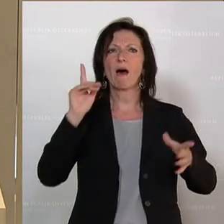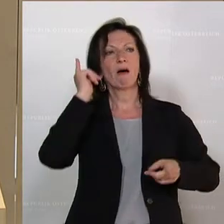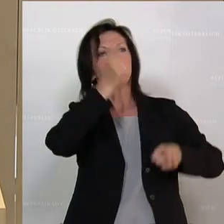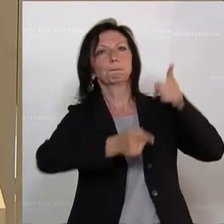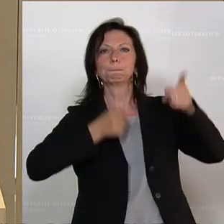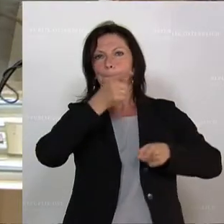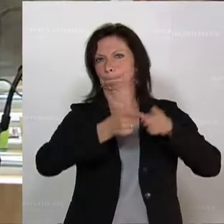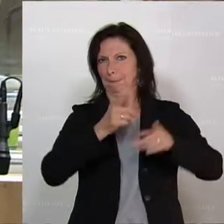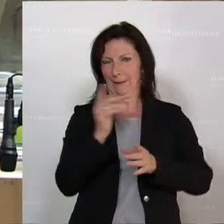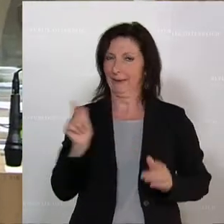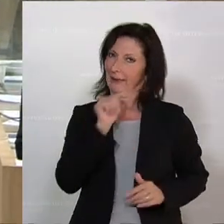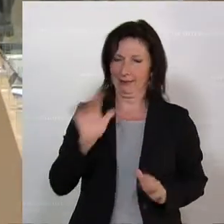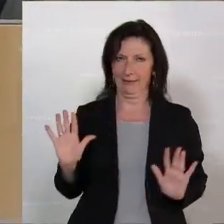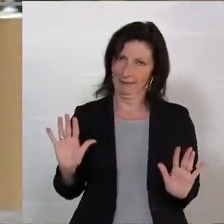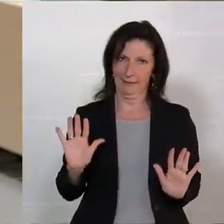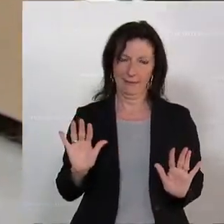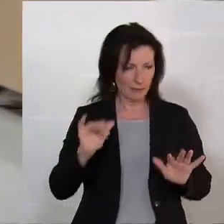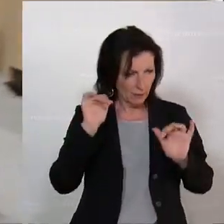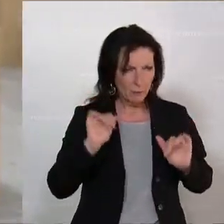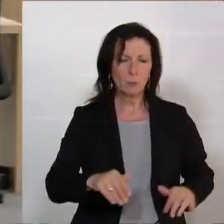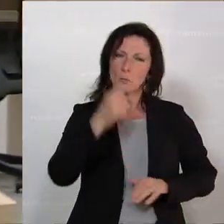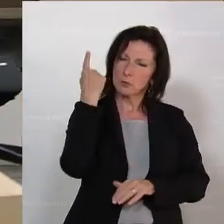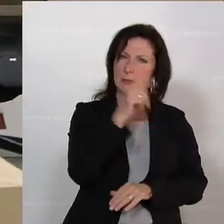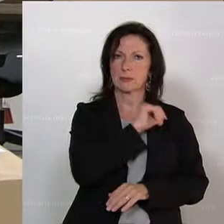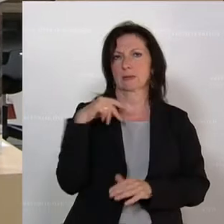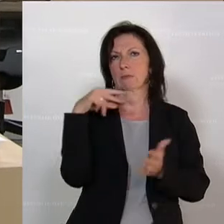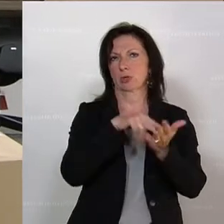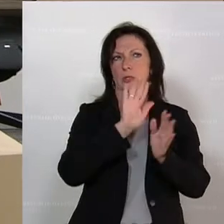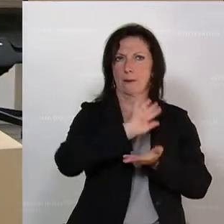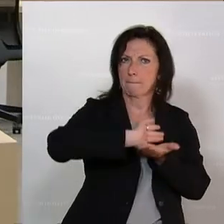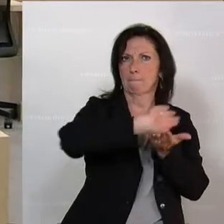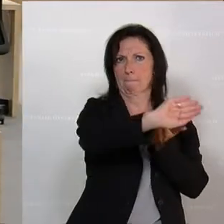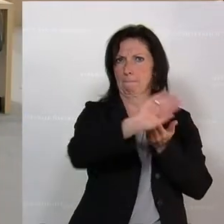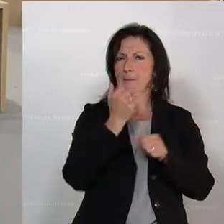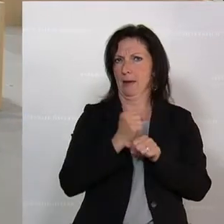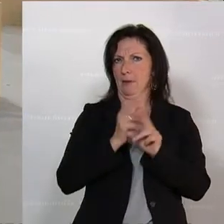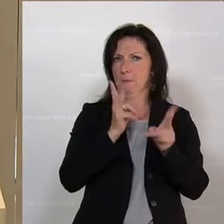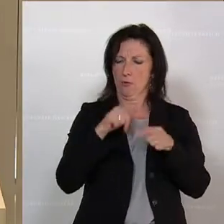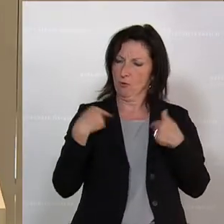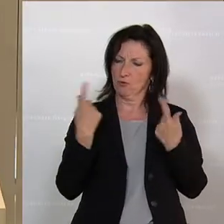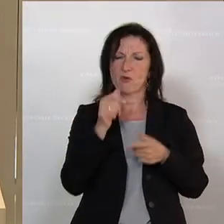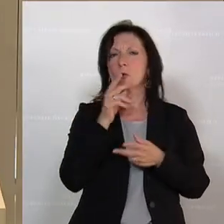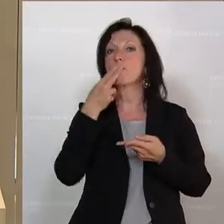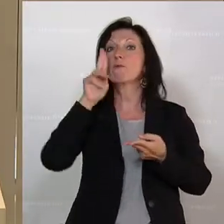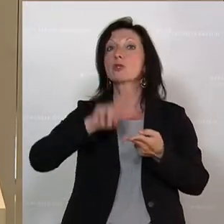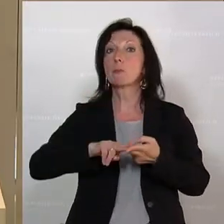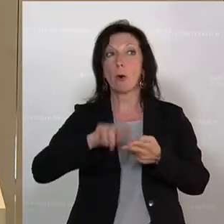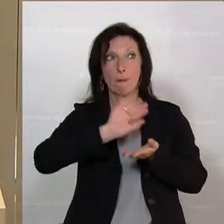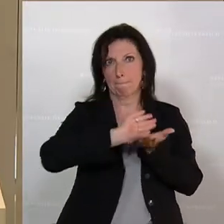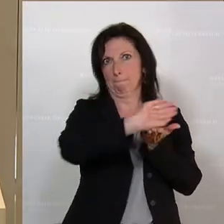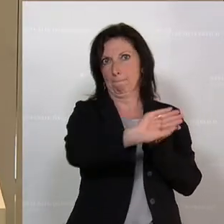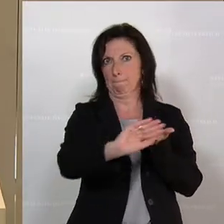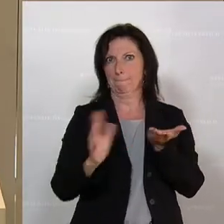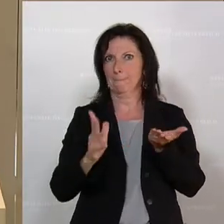Das muss garantiert werden und garantiert sein. Und das garantieren wir auch als Grüne. Da wird nichts